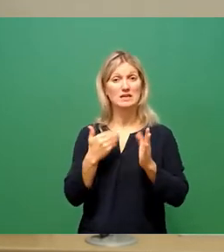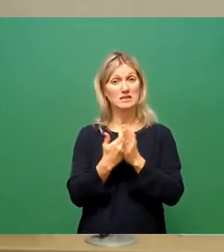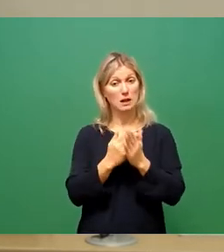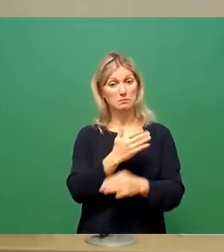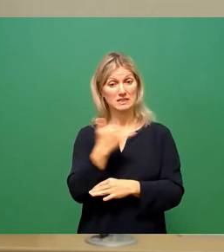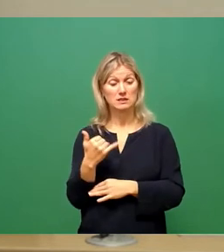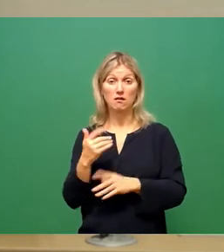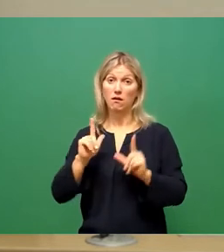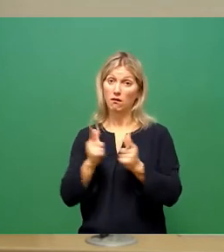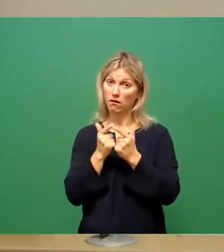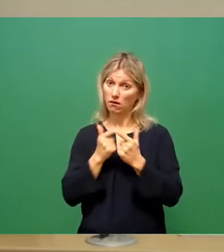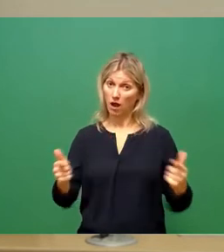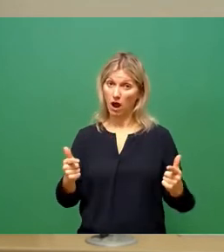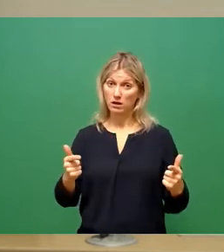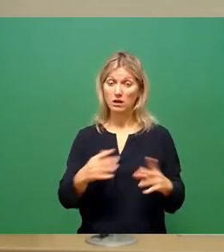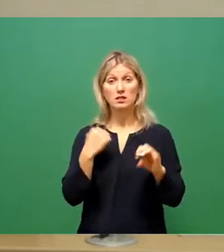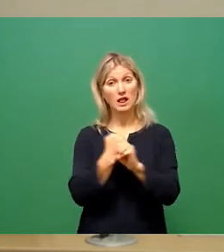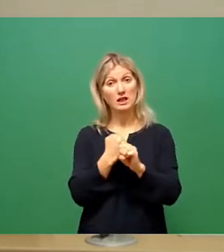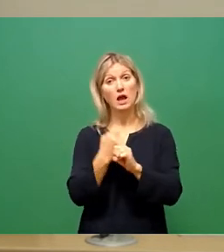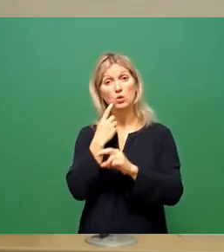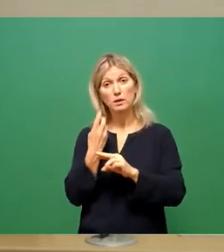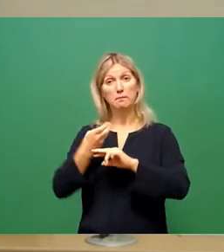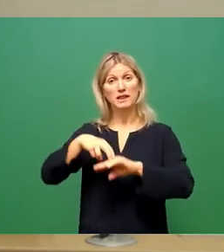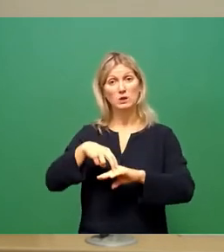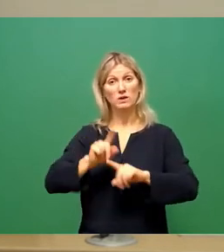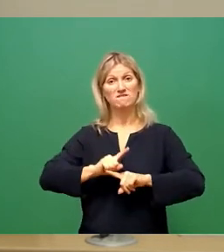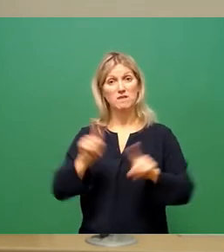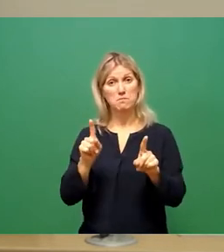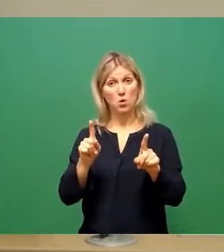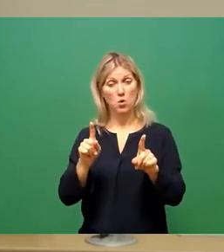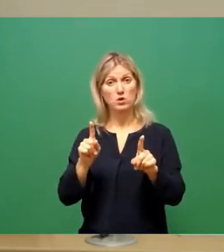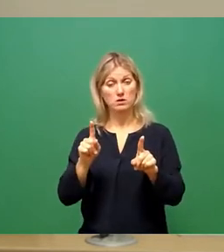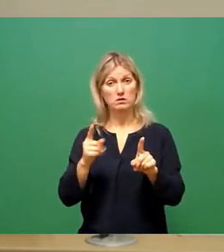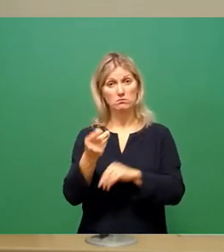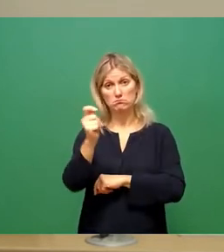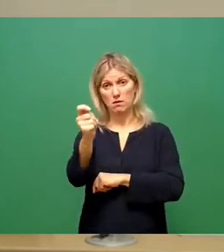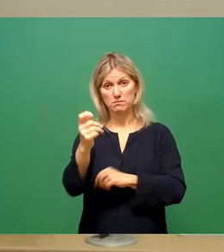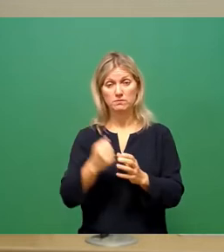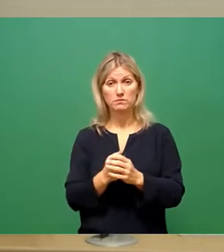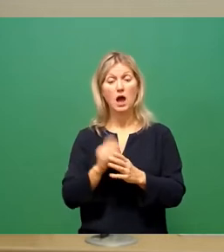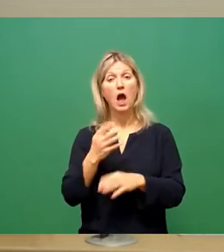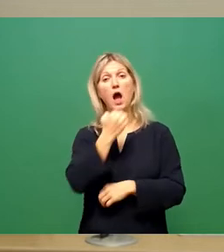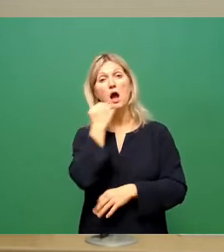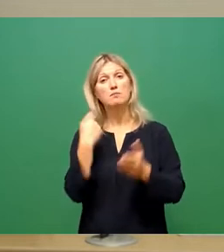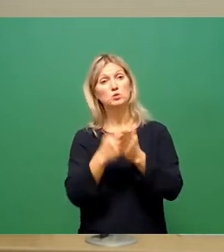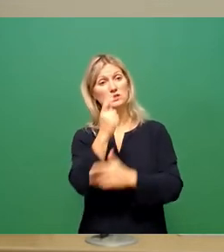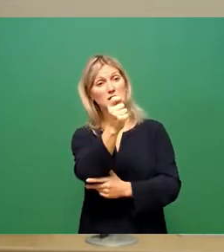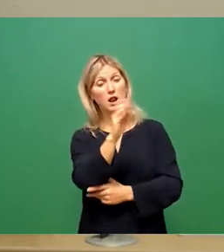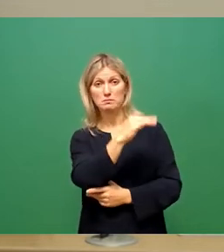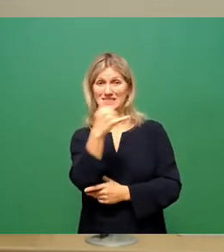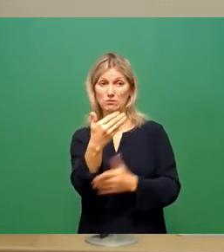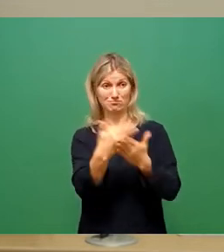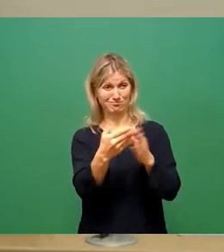Tätigkeits- und Betretungsverbote ausgesprochen. Auch Bußgelder wurden bis dato nicht im Zusammenhang mit der